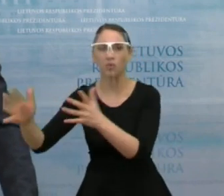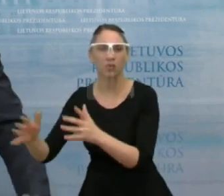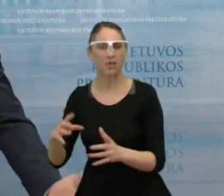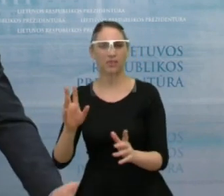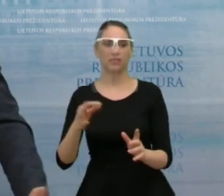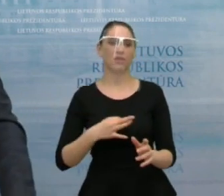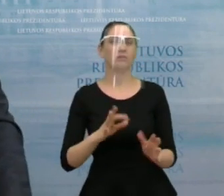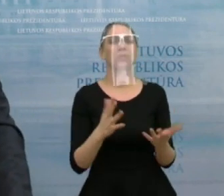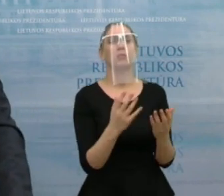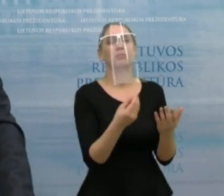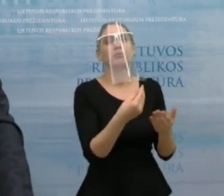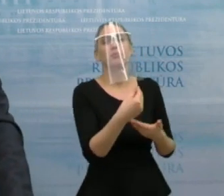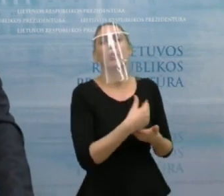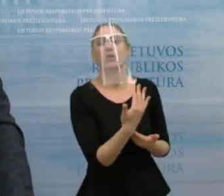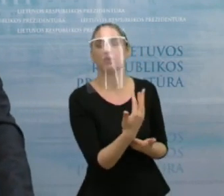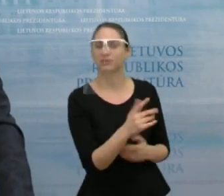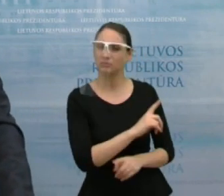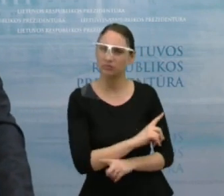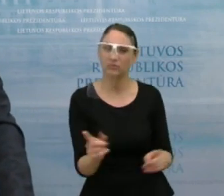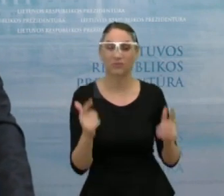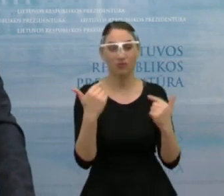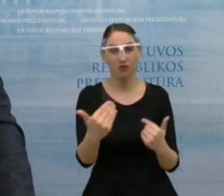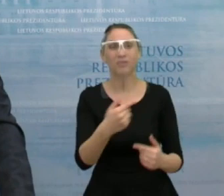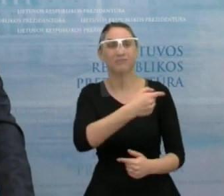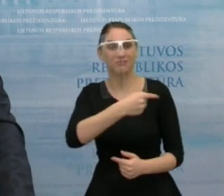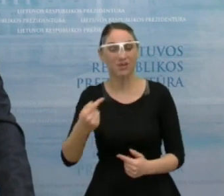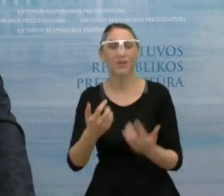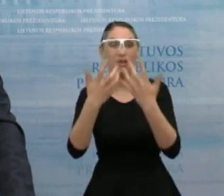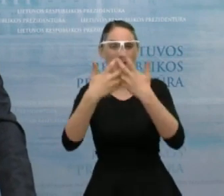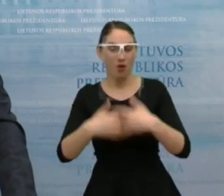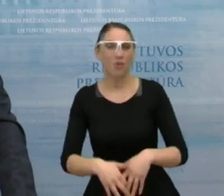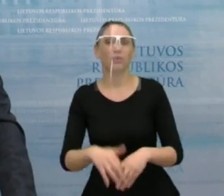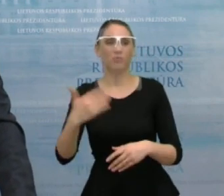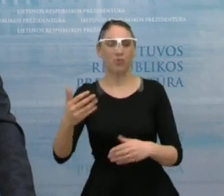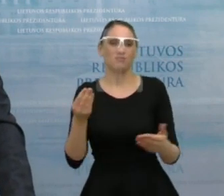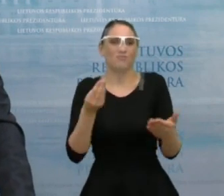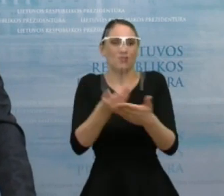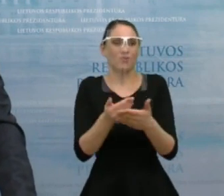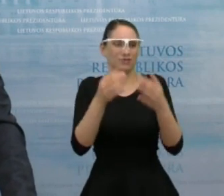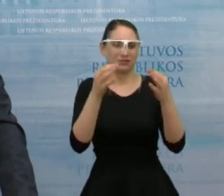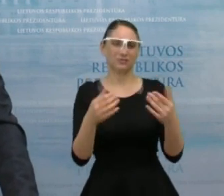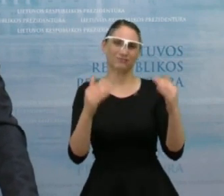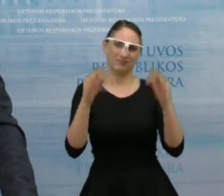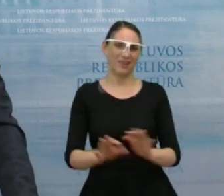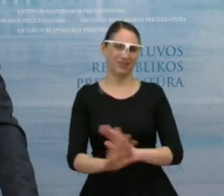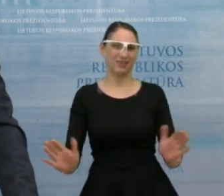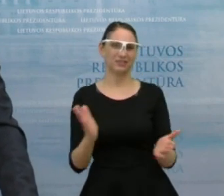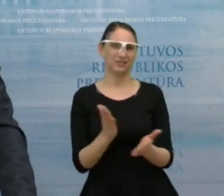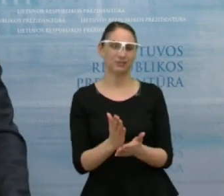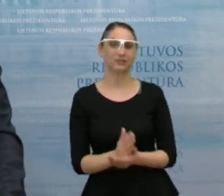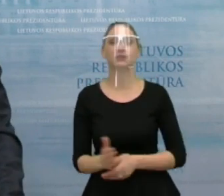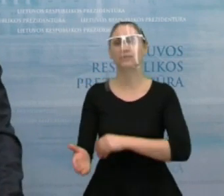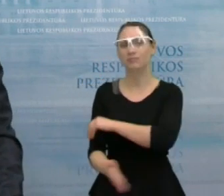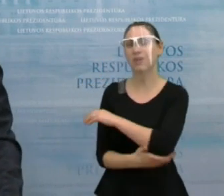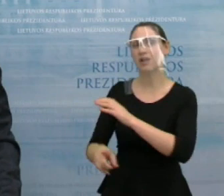nes vėlgi ir taip pat sukuria, na, tą tokį tikrai skausmingą mokesčių neteisingumą. Ir tai būtų ne paskutinis